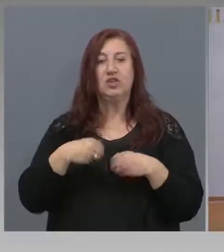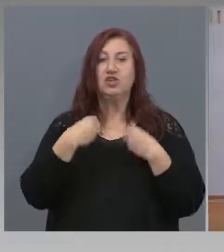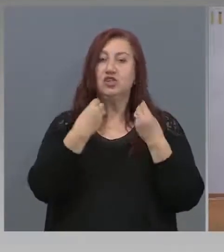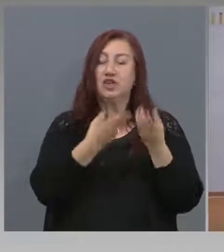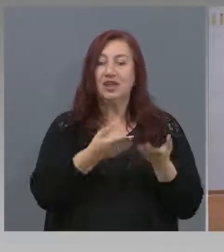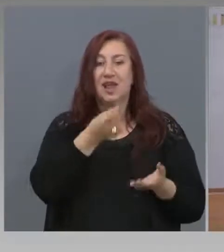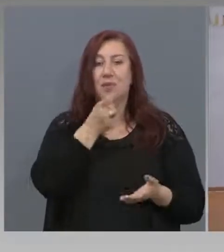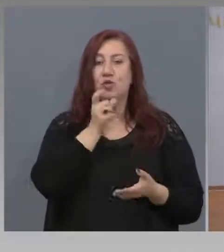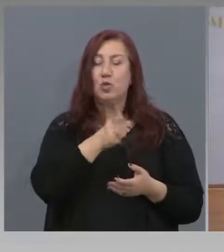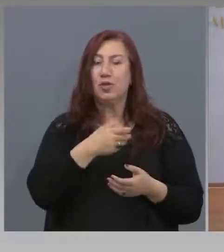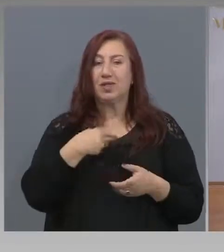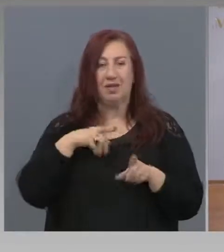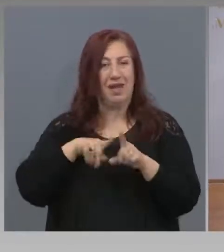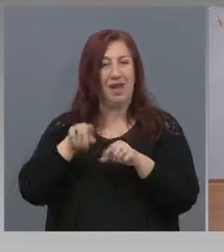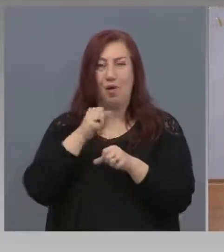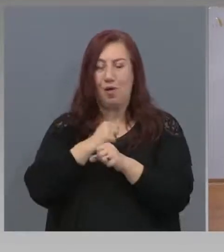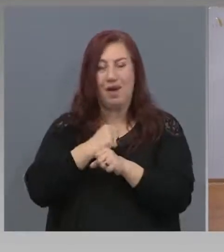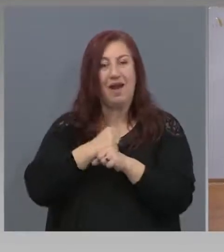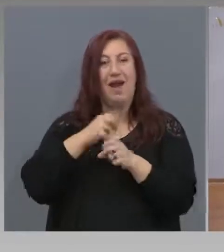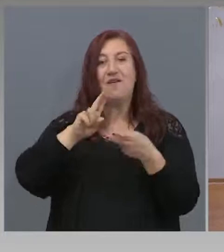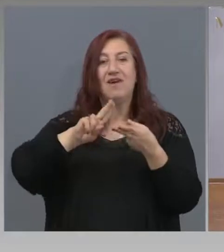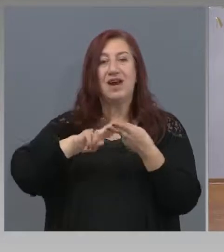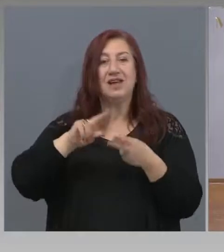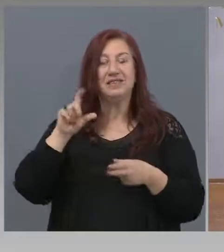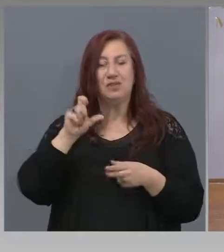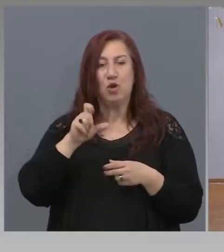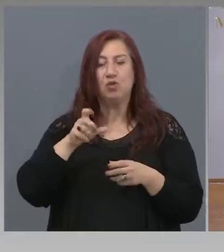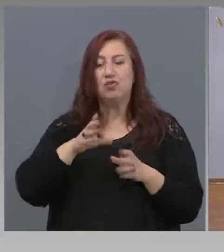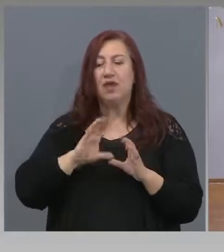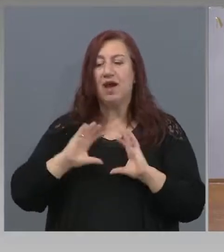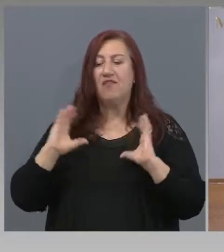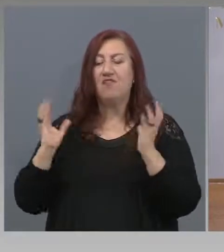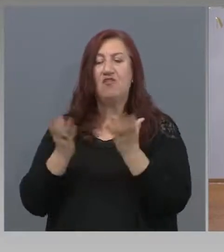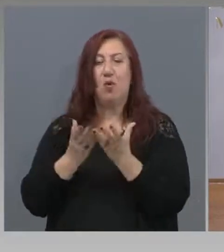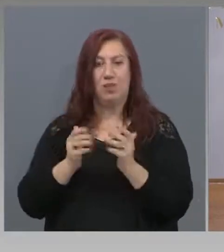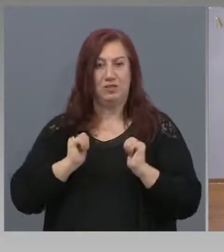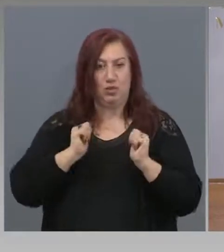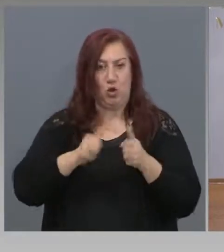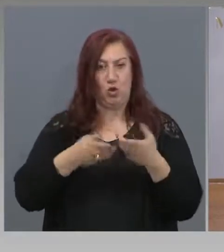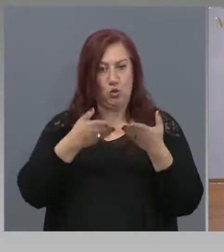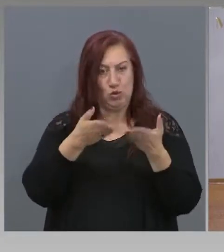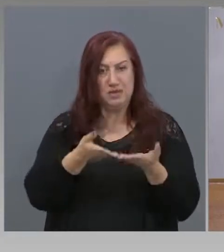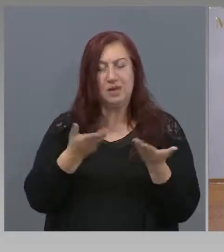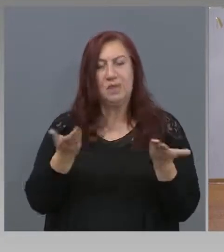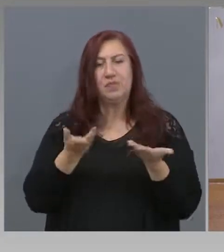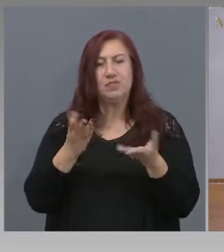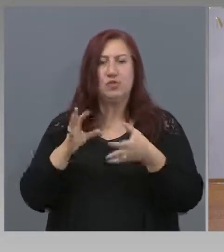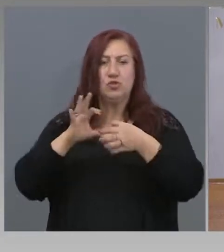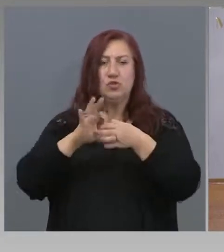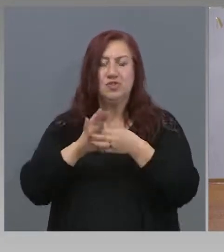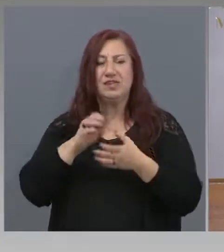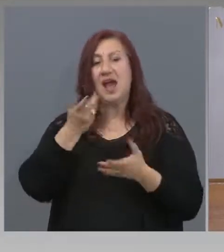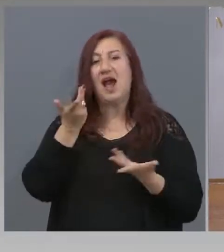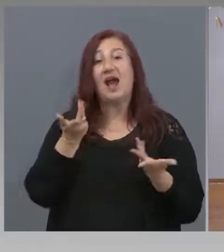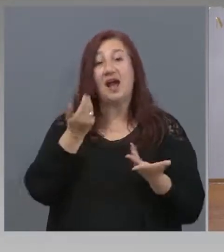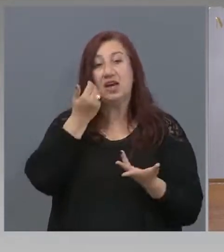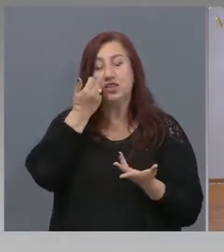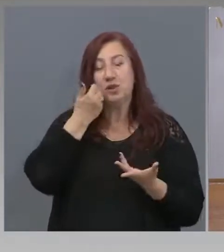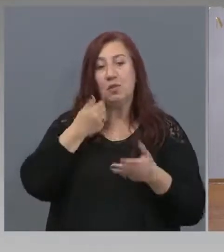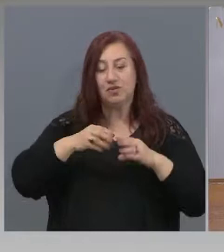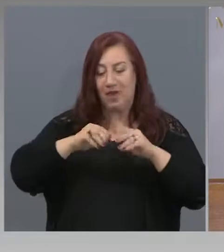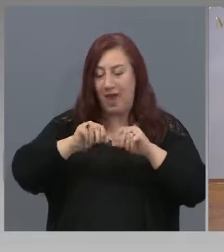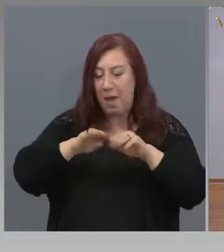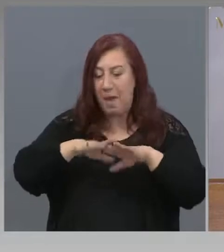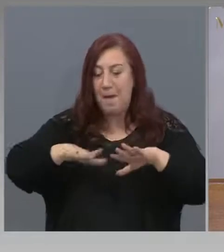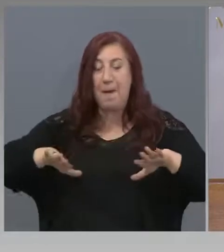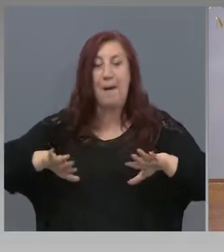Валери Симеонов. И в областта на туризма, някои от нещата свързани с ползване на плажове, ресторанти,